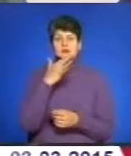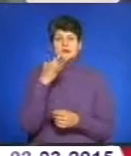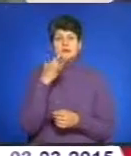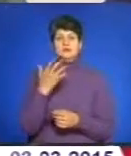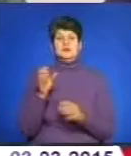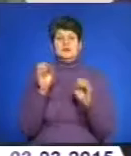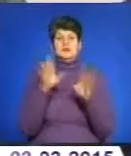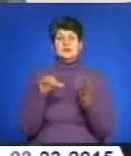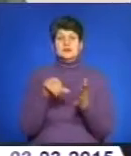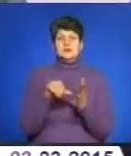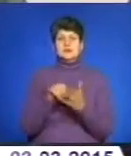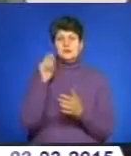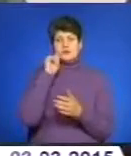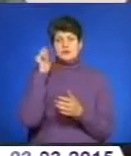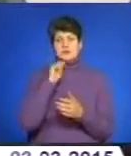представники української діаспори.